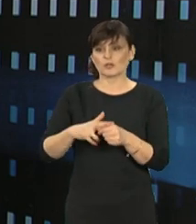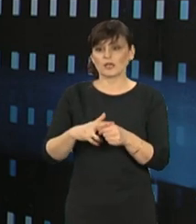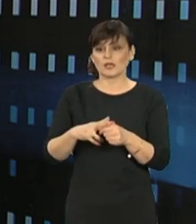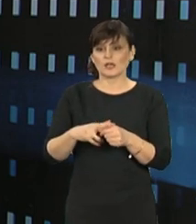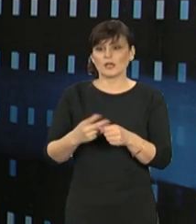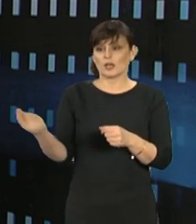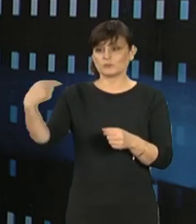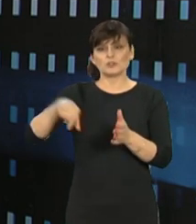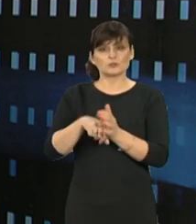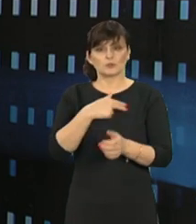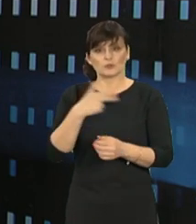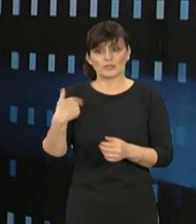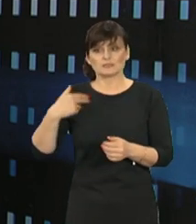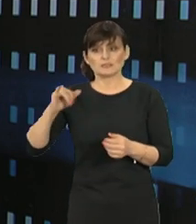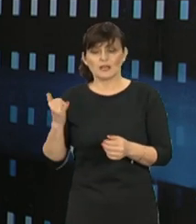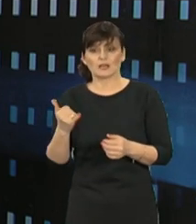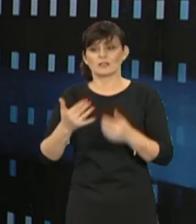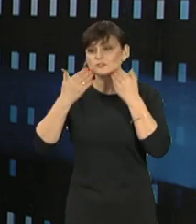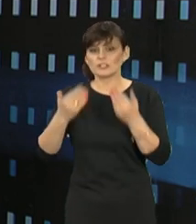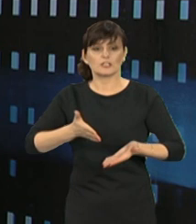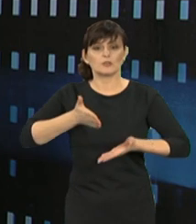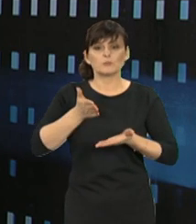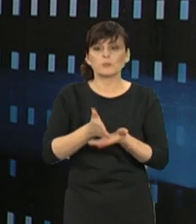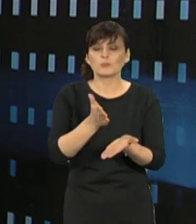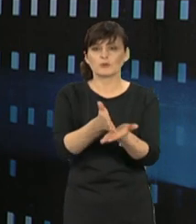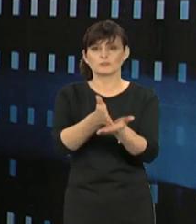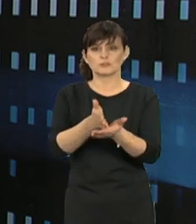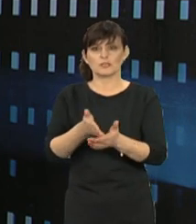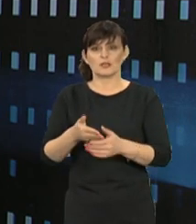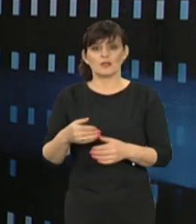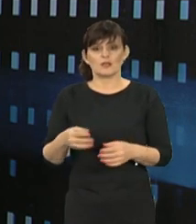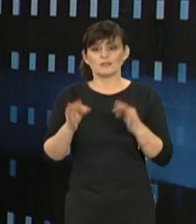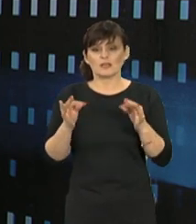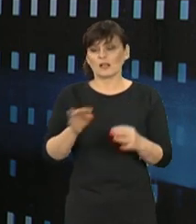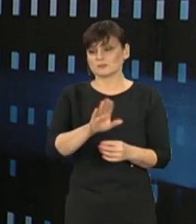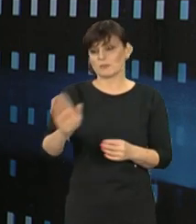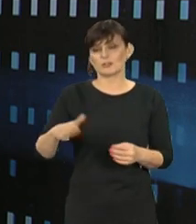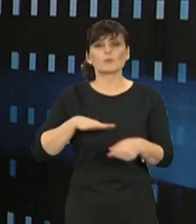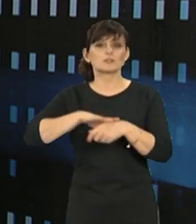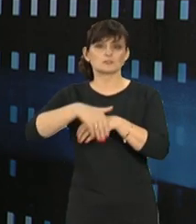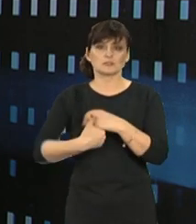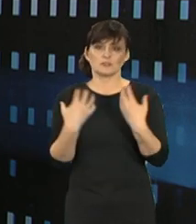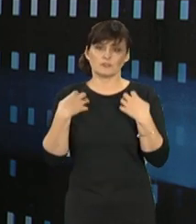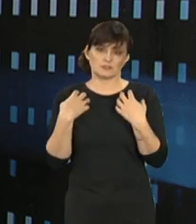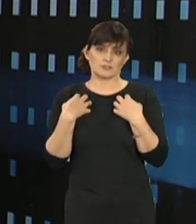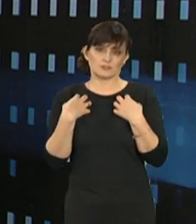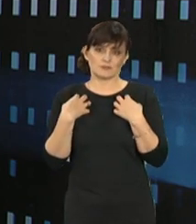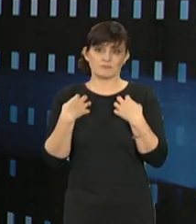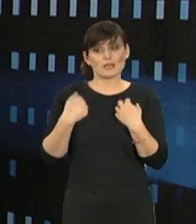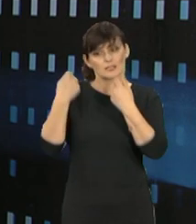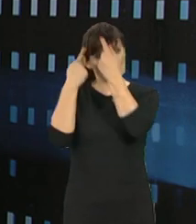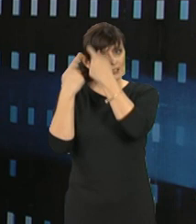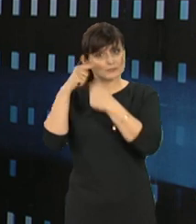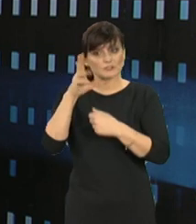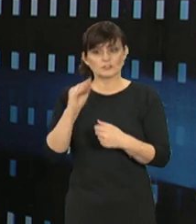trafiły i jak dzięki właśnie reakcji, pomocy prowadzą teraz szczęśliwe życie. No i